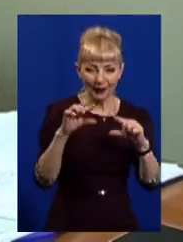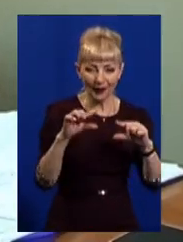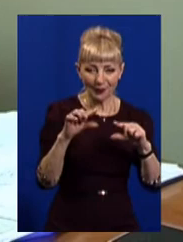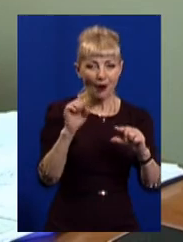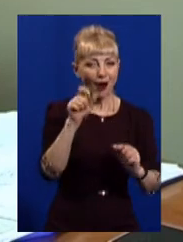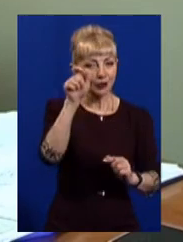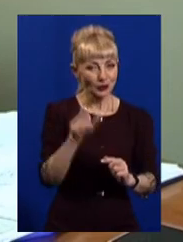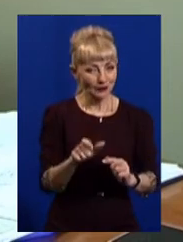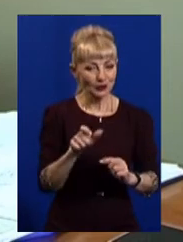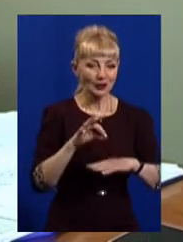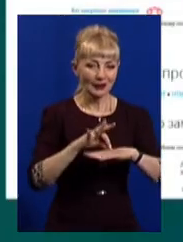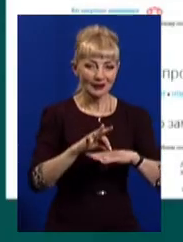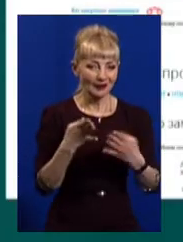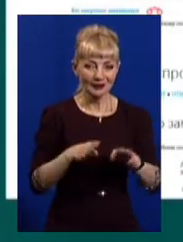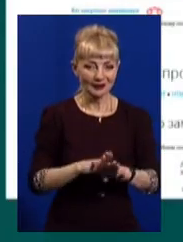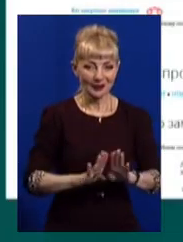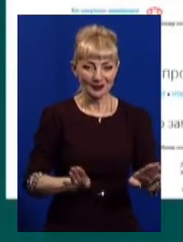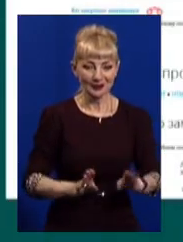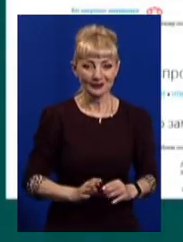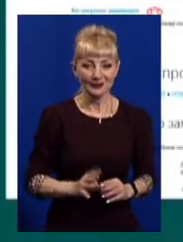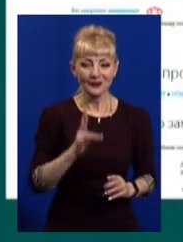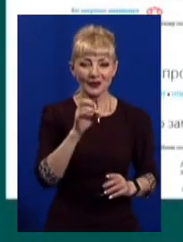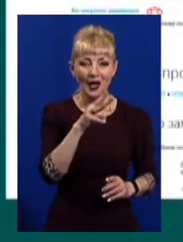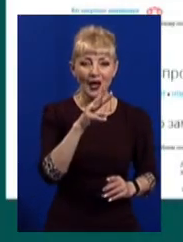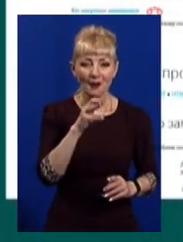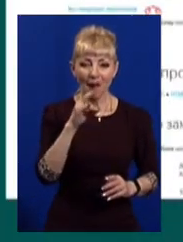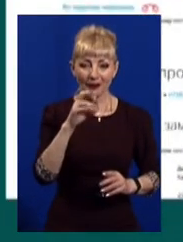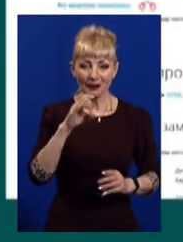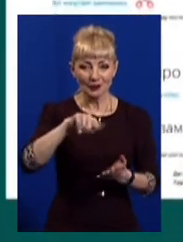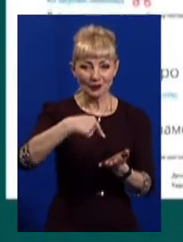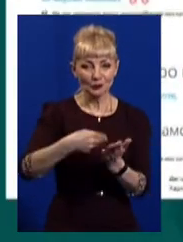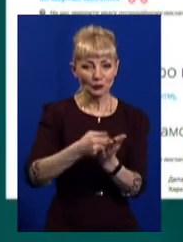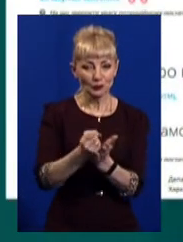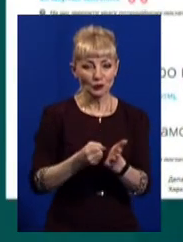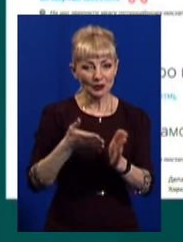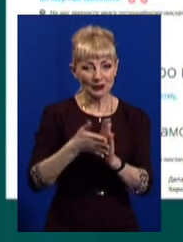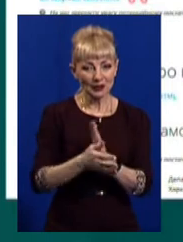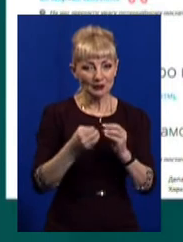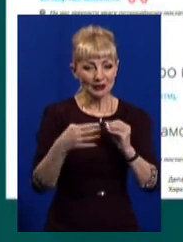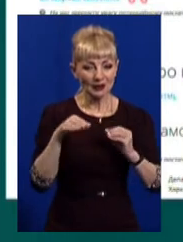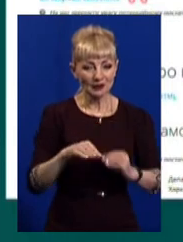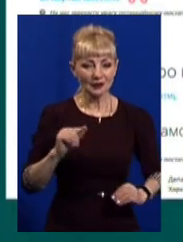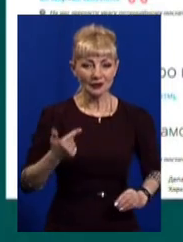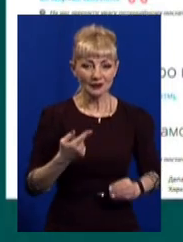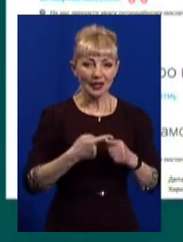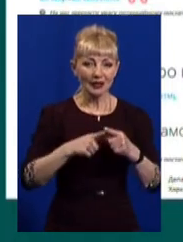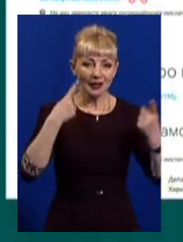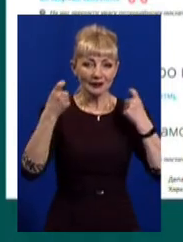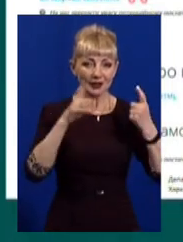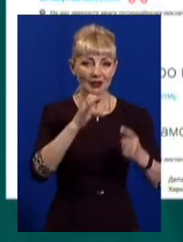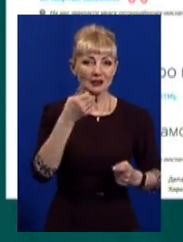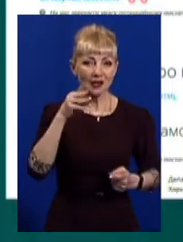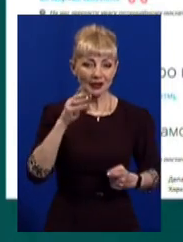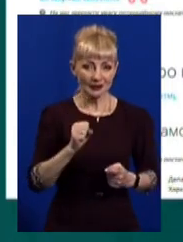зовсім не таке. На макет-символу з міського бюджету витратили 15 тисяч гривень. Це інформація з сайту